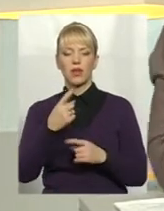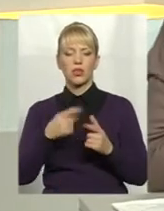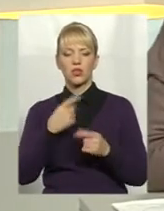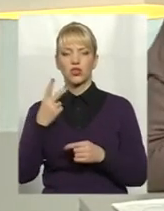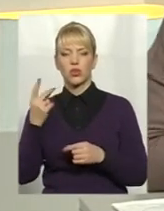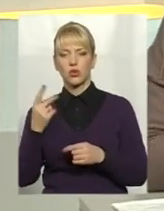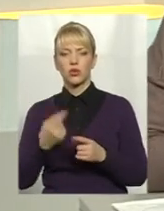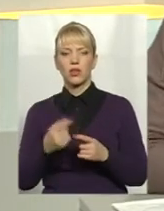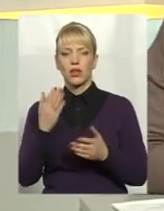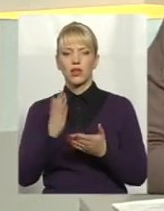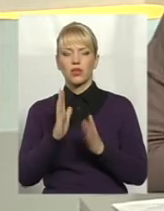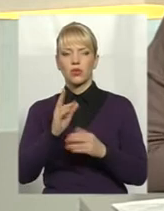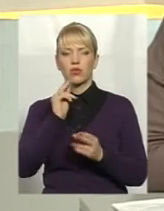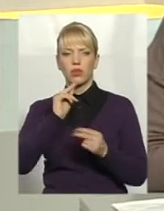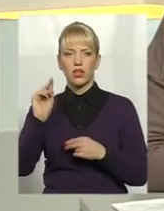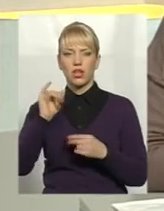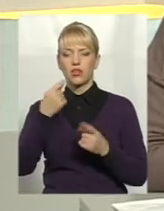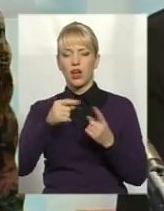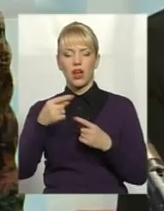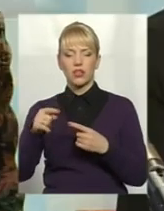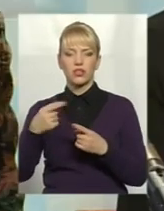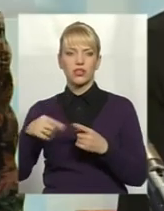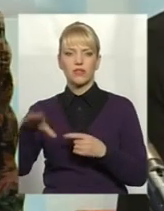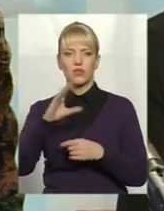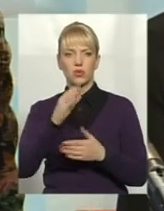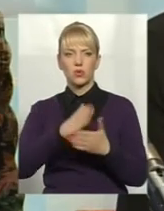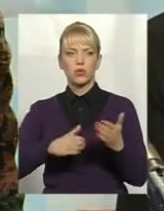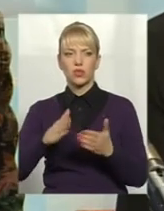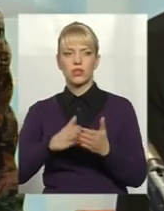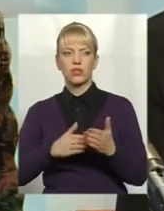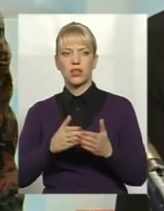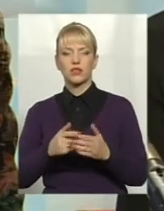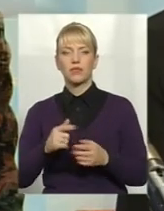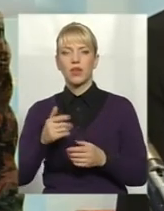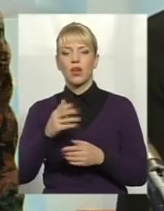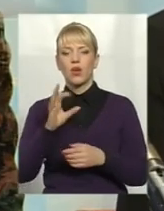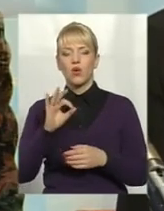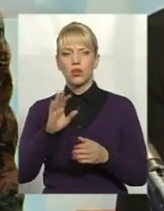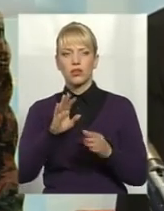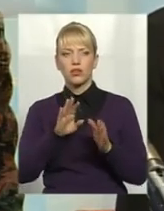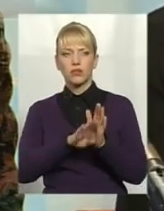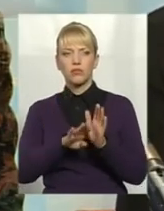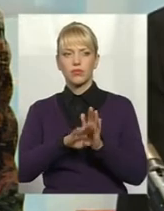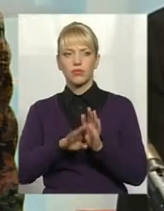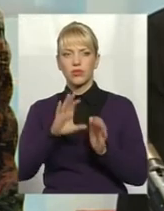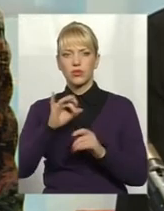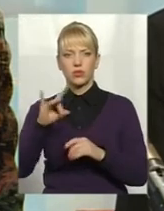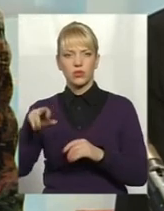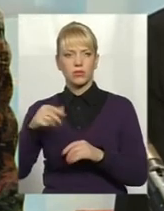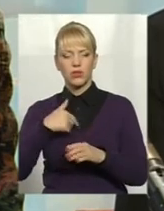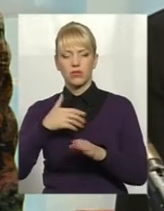продукція утилізується. Ну, так ділається, від сортів ми отошли вже в 2007-м, коли